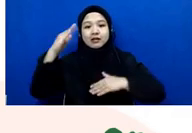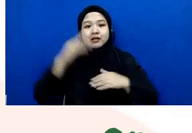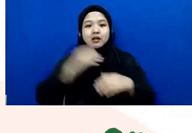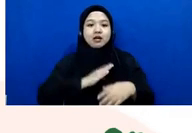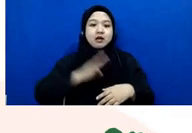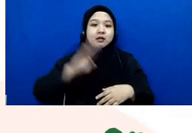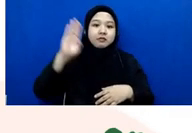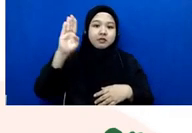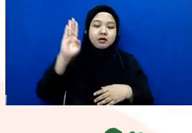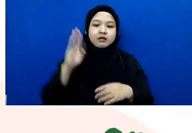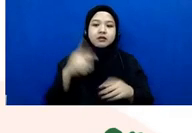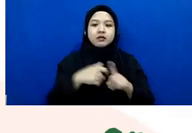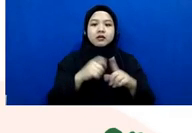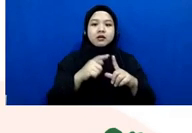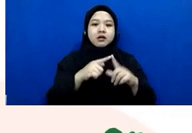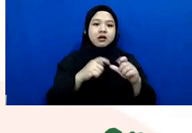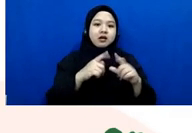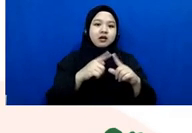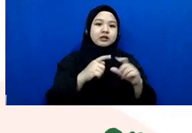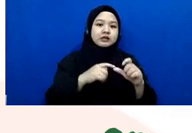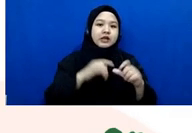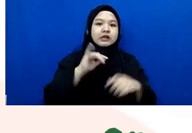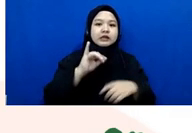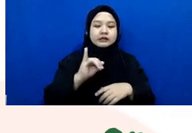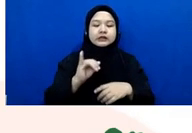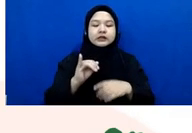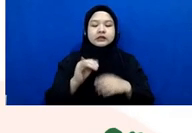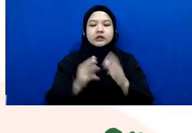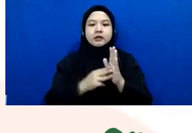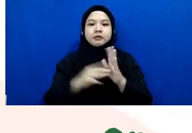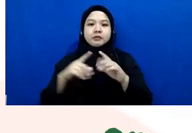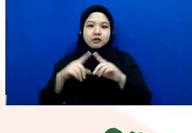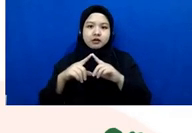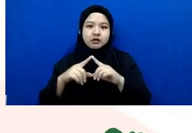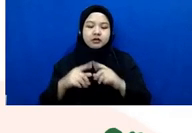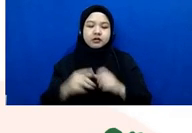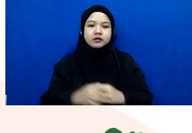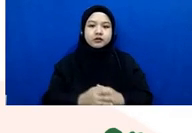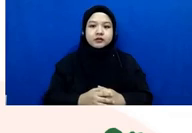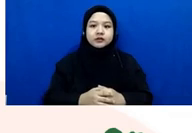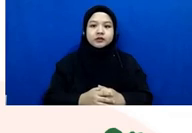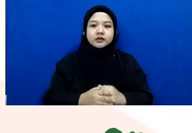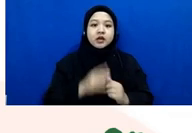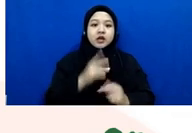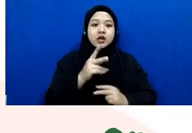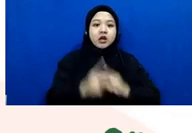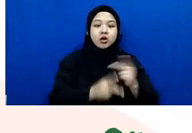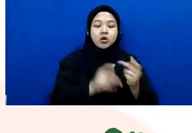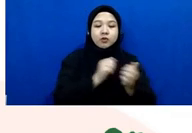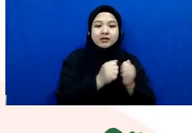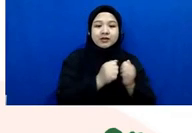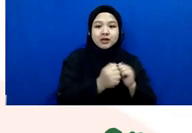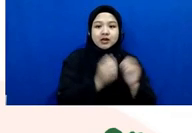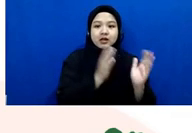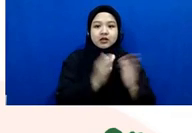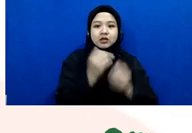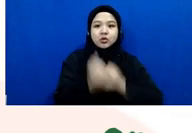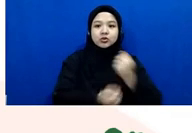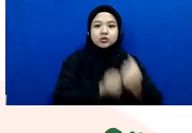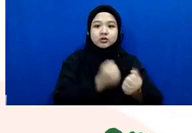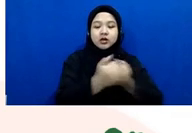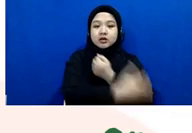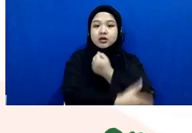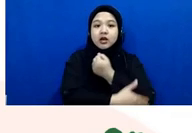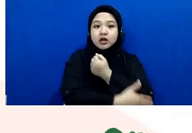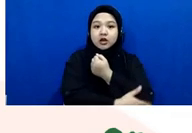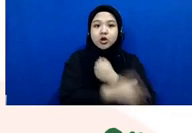PK-nya sama ke mahkamah agung juga kalau untuk perkara tata usaha negara misalnya teman-teman ada